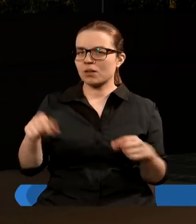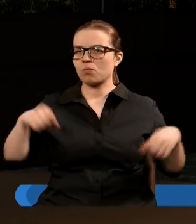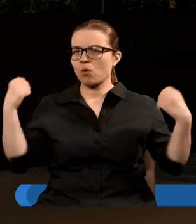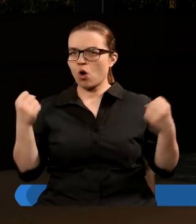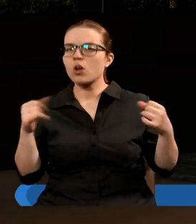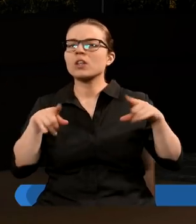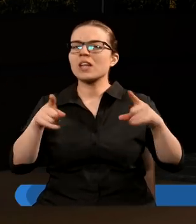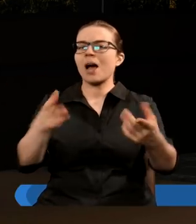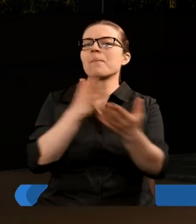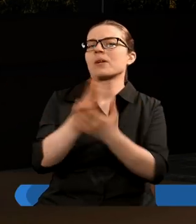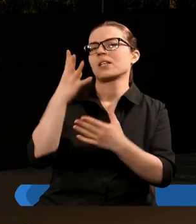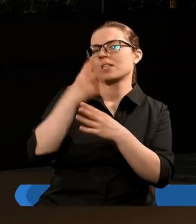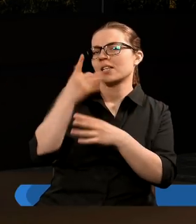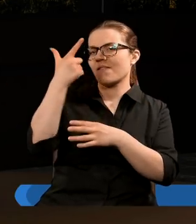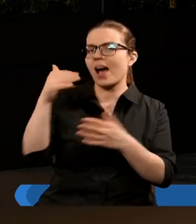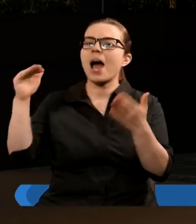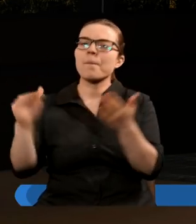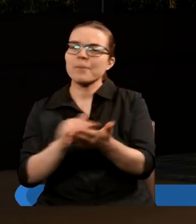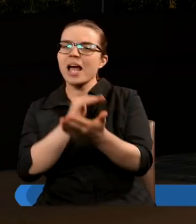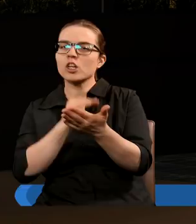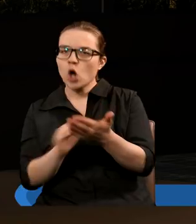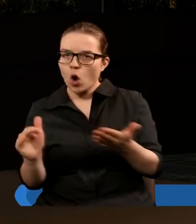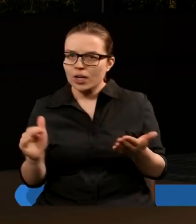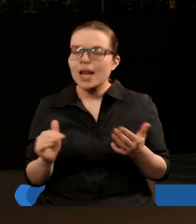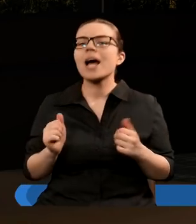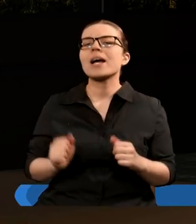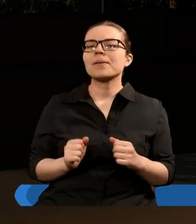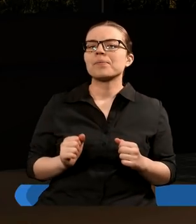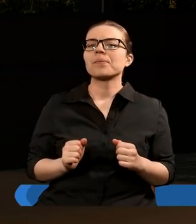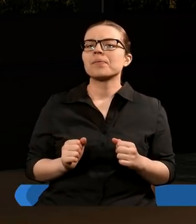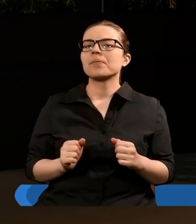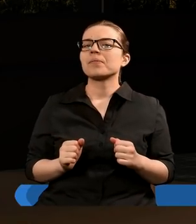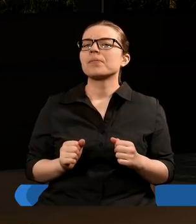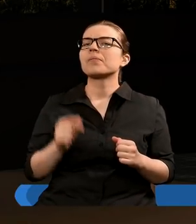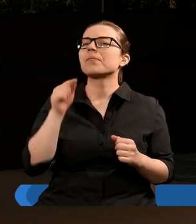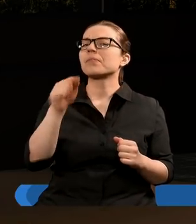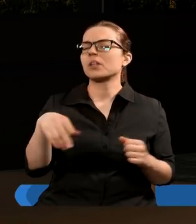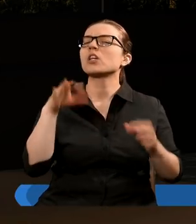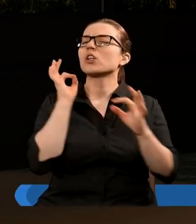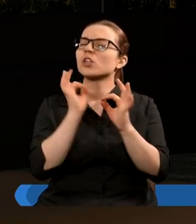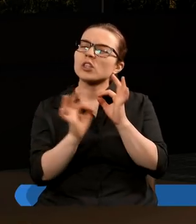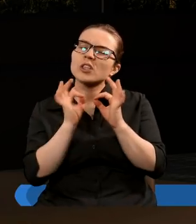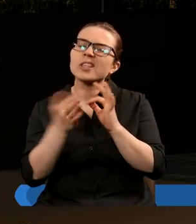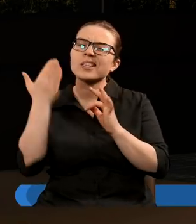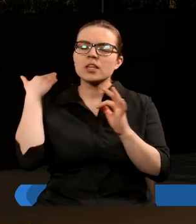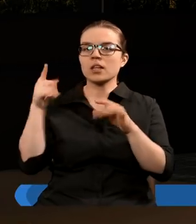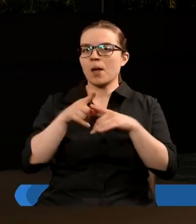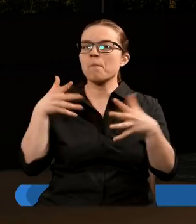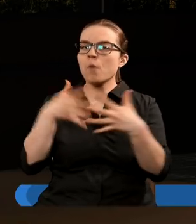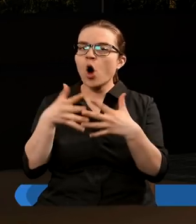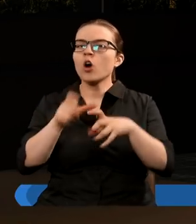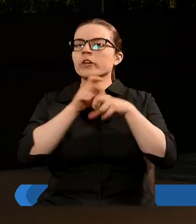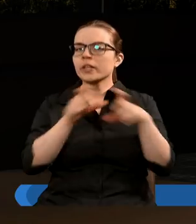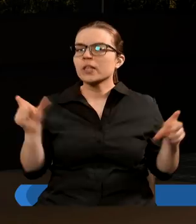działania przez 42 miesiące, co już też studiowaliśmy wcześniej. Jest to dokładnie ten sam czas proroczy, co